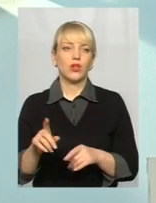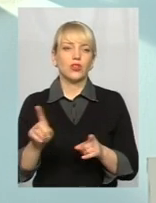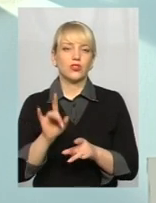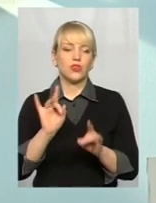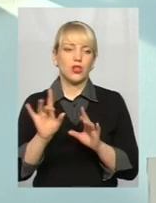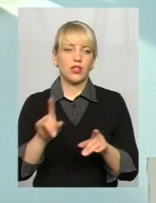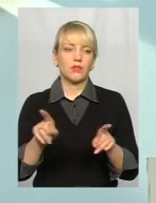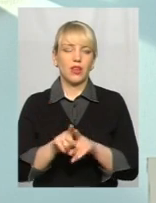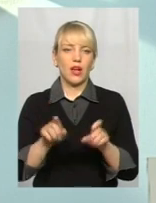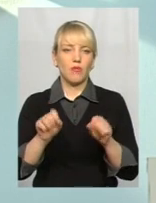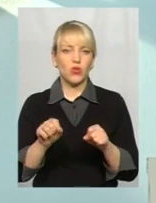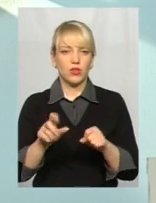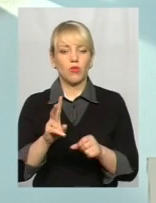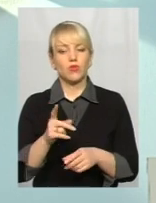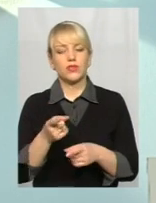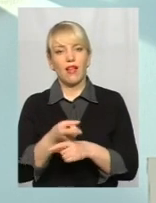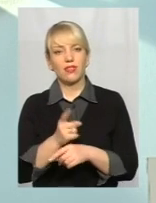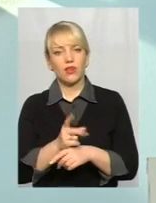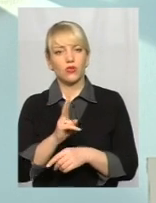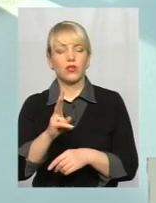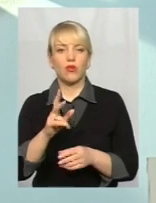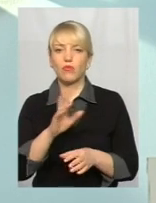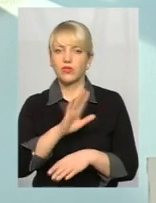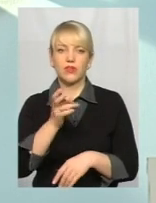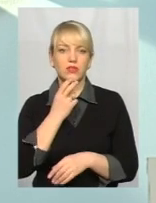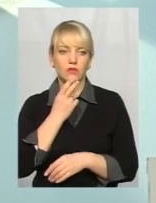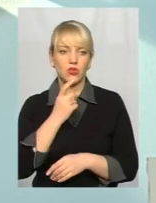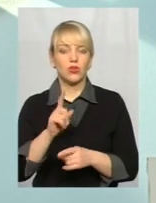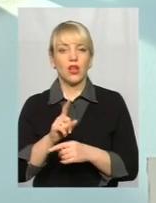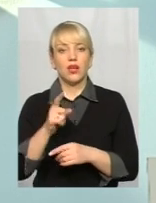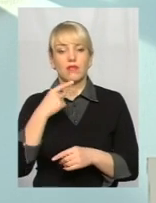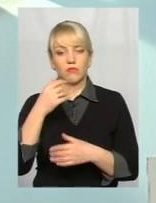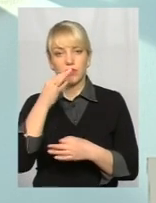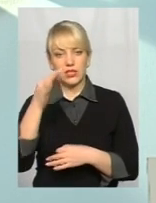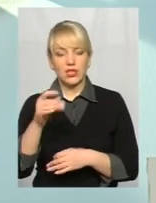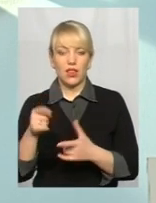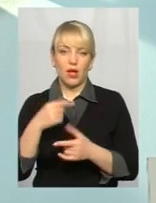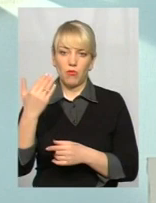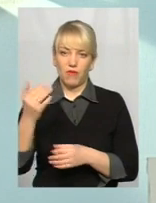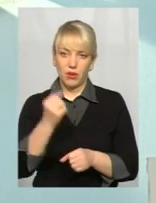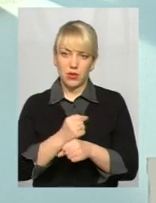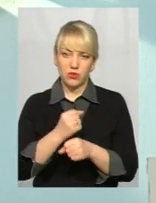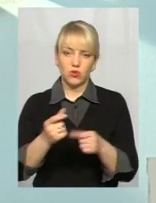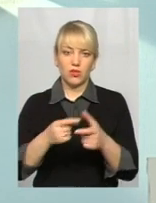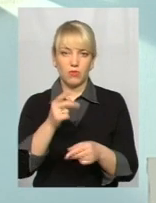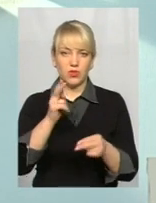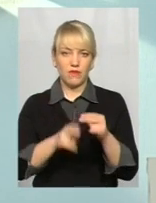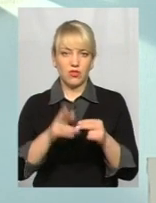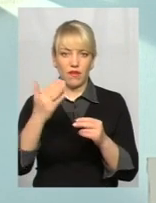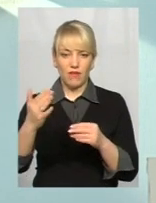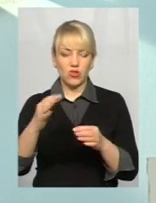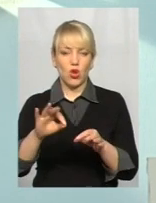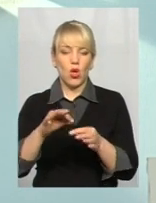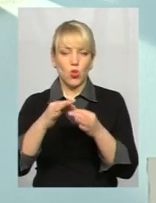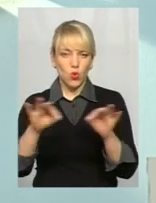реклама така, можливо, комусь анекдота, комусь, якби й не смішно. Через те, йому було сказано, або ви працюєте, або завершується ваш дозвіл, і ми з вами